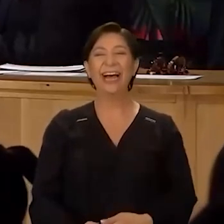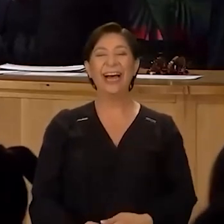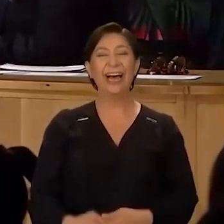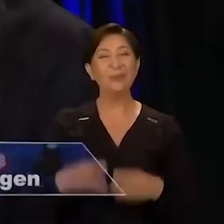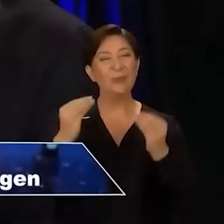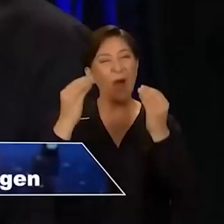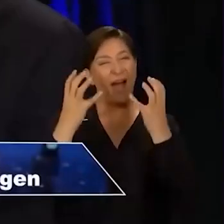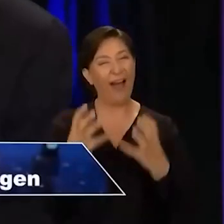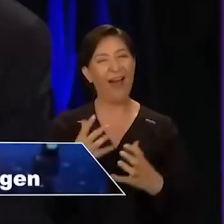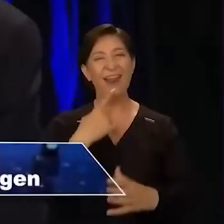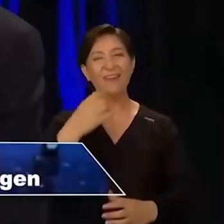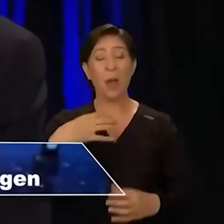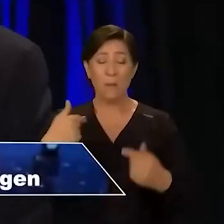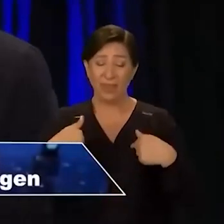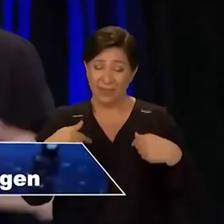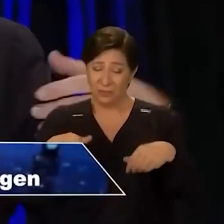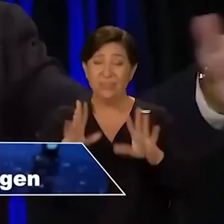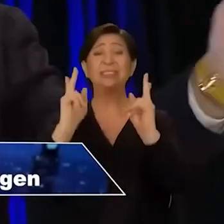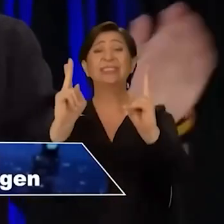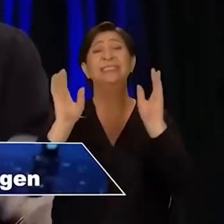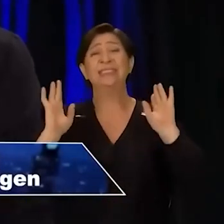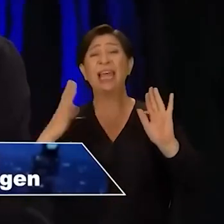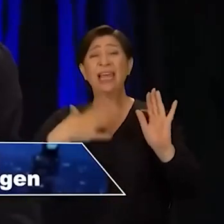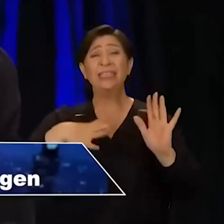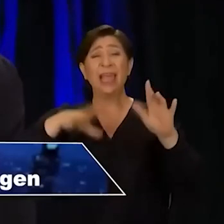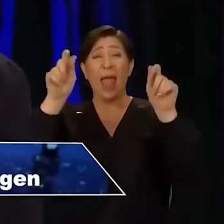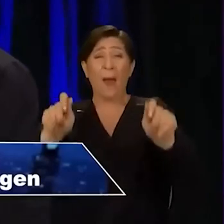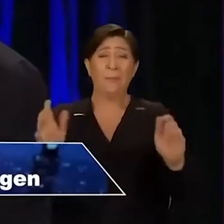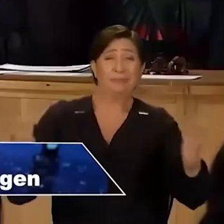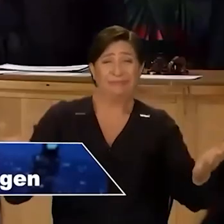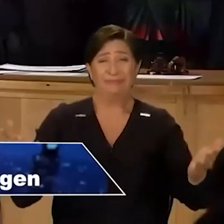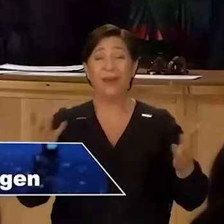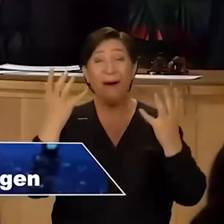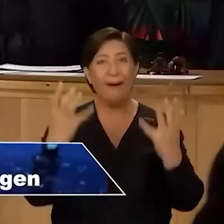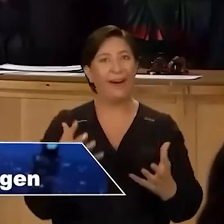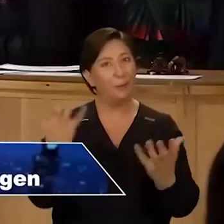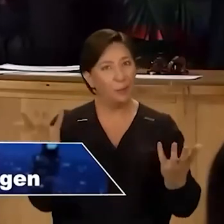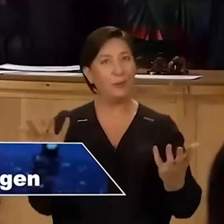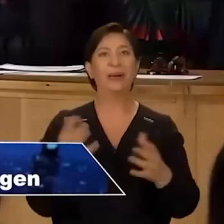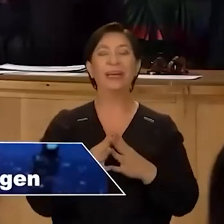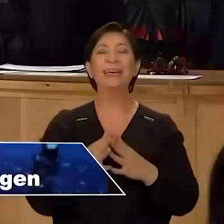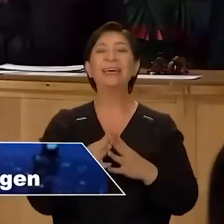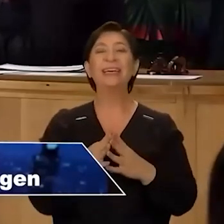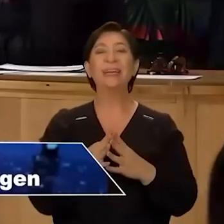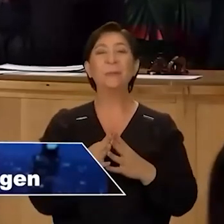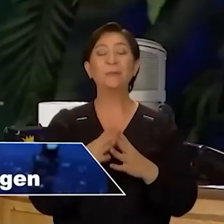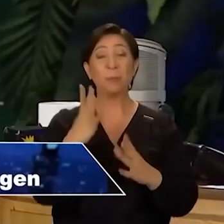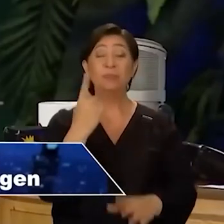Çok ağır muamele. Benden çıktıktan sonra sizin. Al tepe tepe kullan. Ama bir şey söyleyeceğim. Zaten